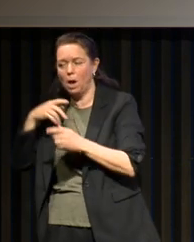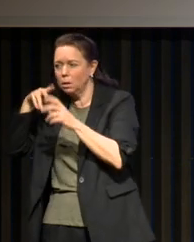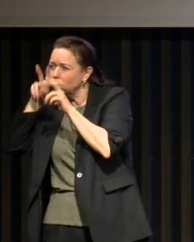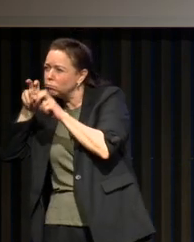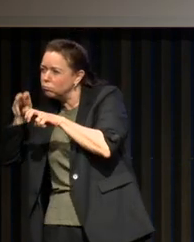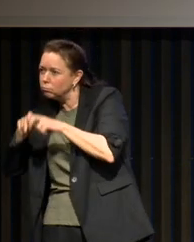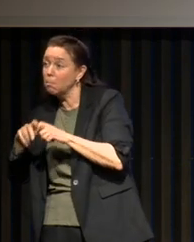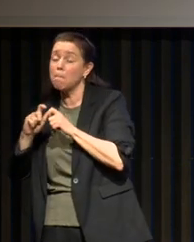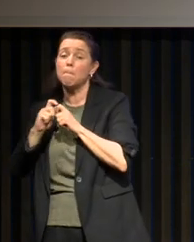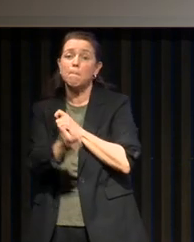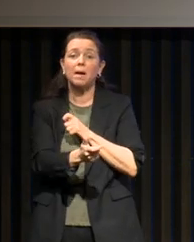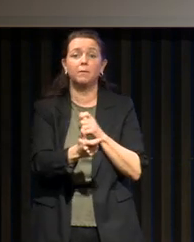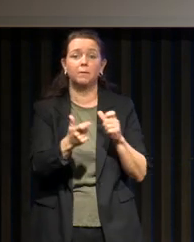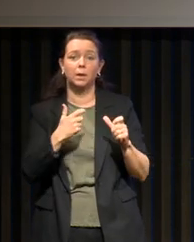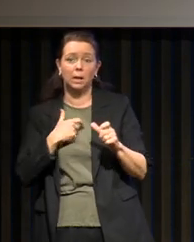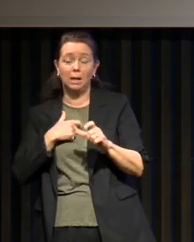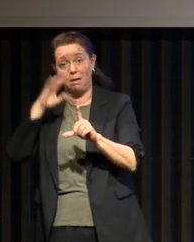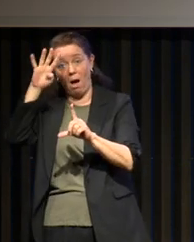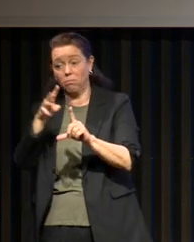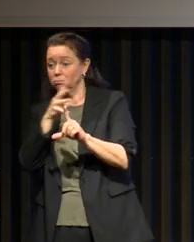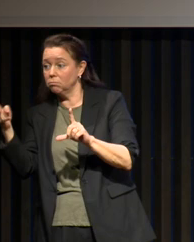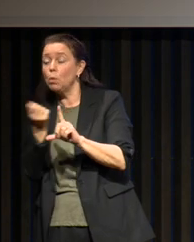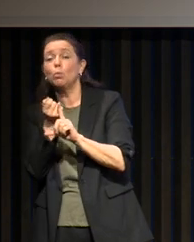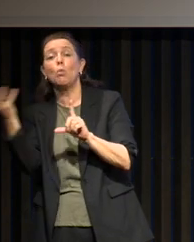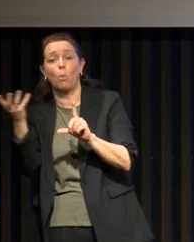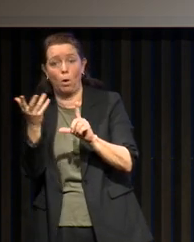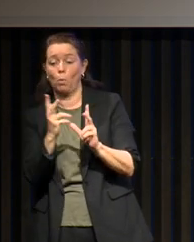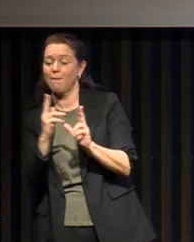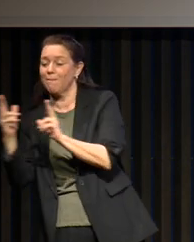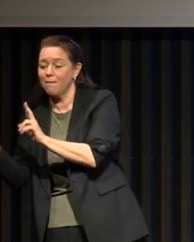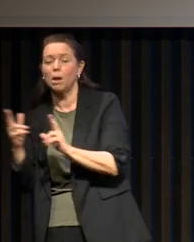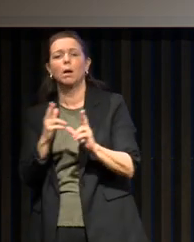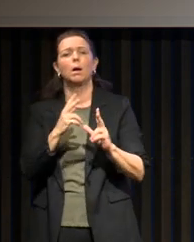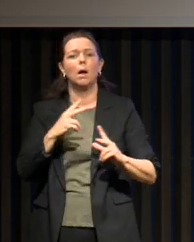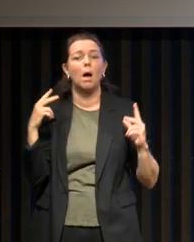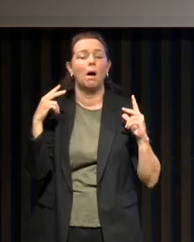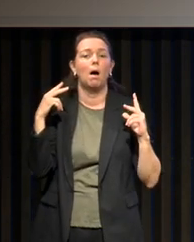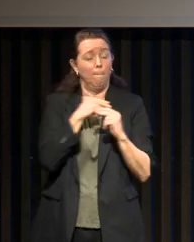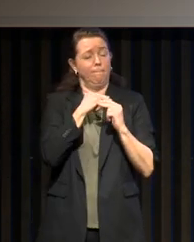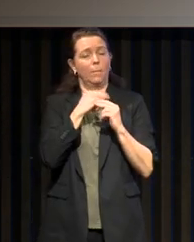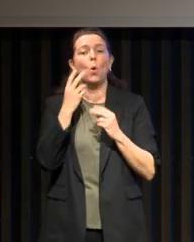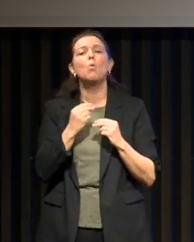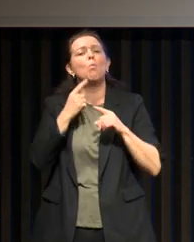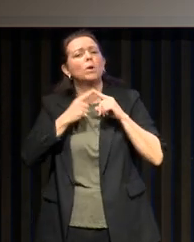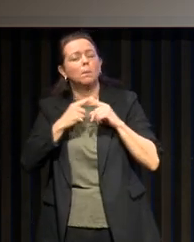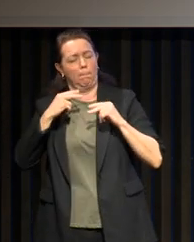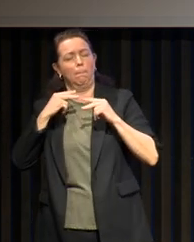'est-ce qu'on obtient ? On obtient un index d'apnées-hypopnées, c'est-à-dire un nombre d'apnées-hypopnées par heure de sommeil.